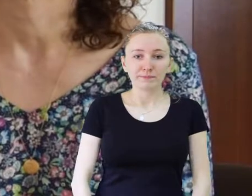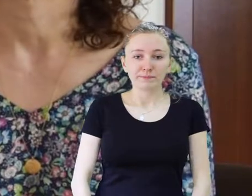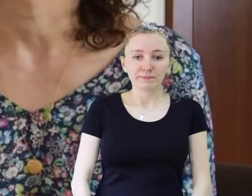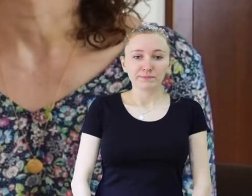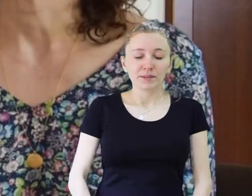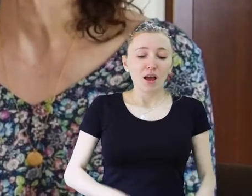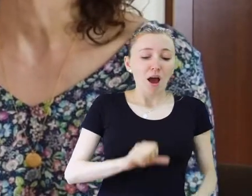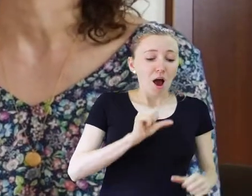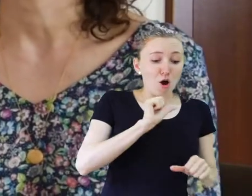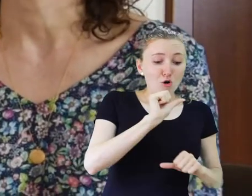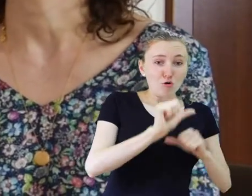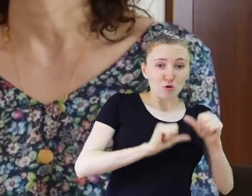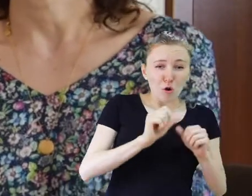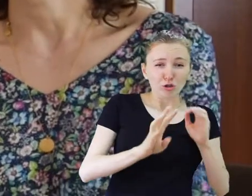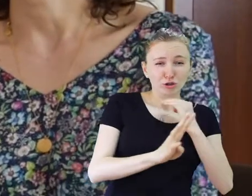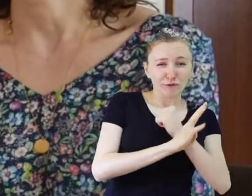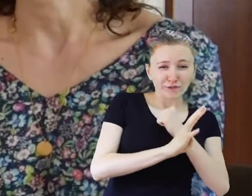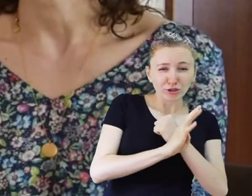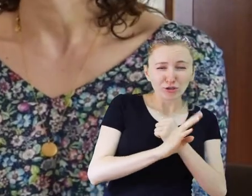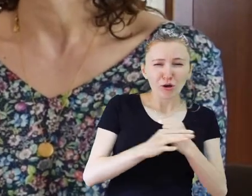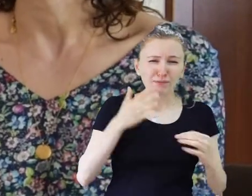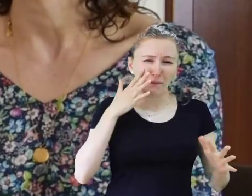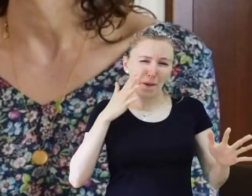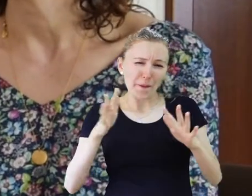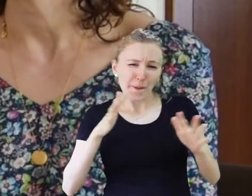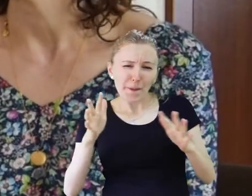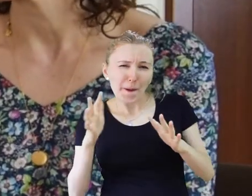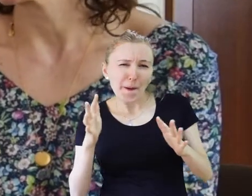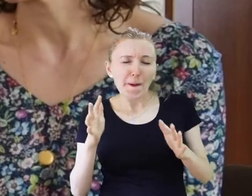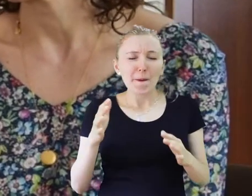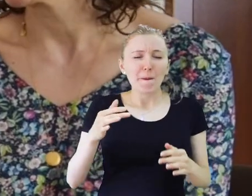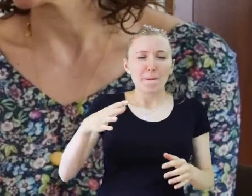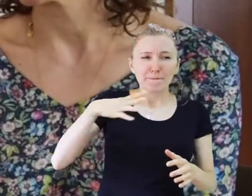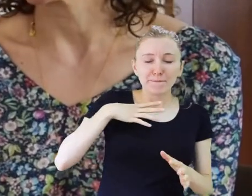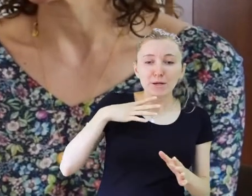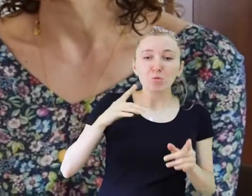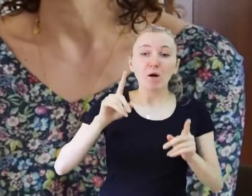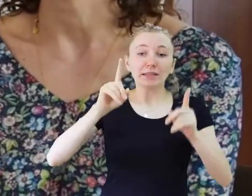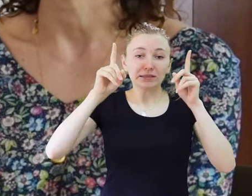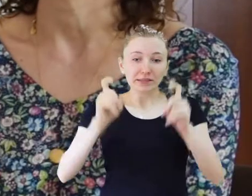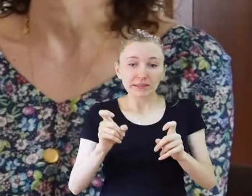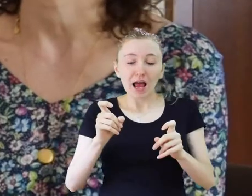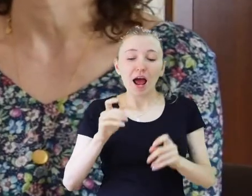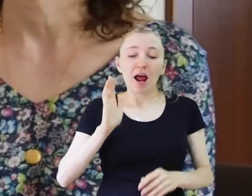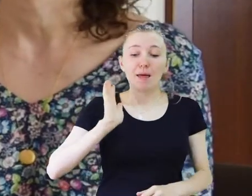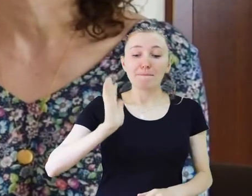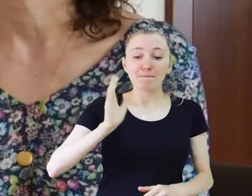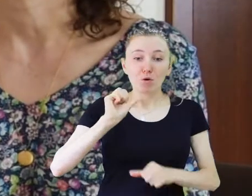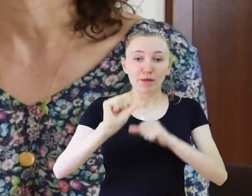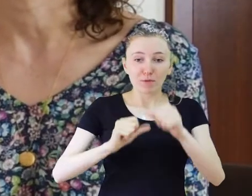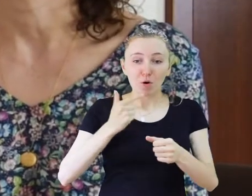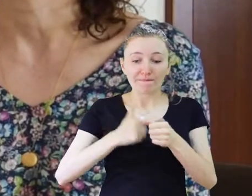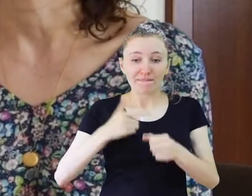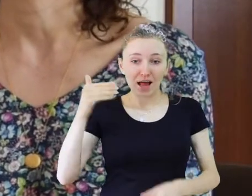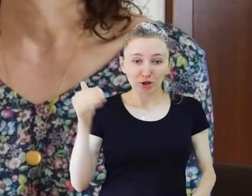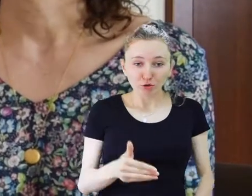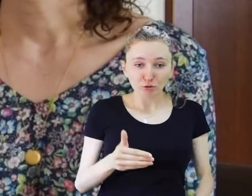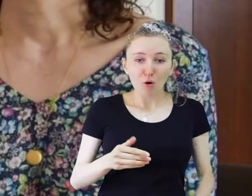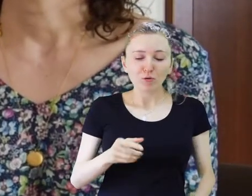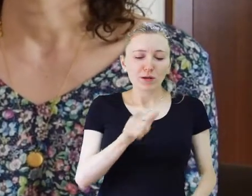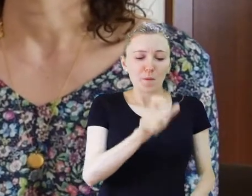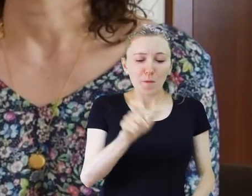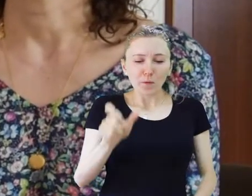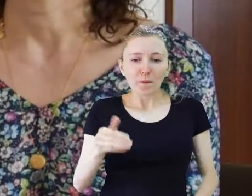Te lata dziewięćdziesiąte jeszcze, to gdzieś jakoś tak zaczynaliśmy.